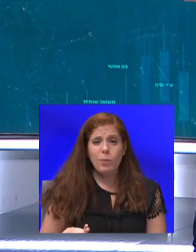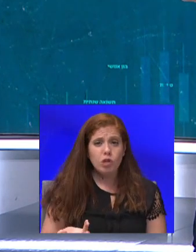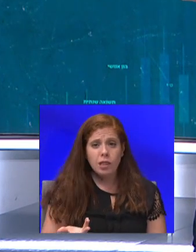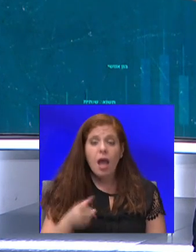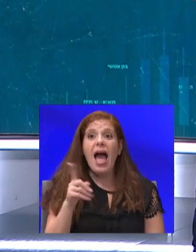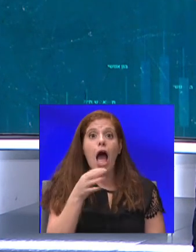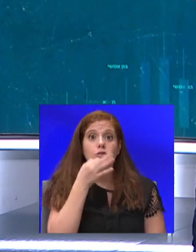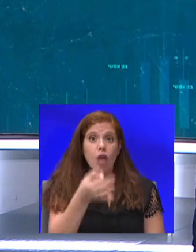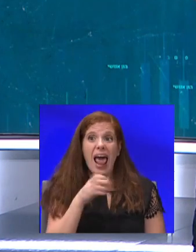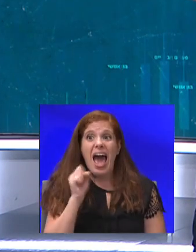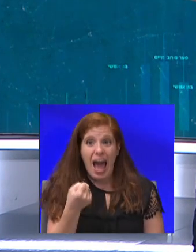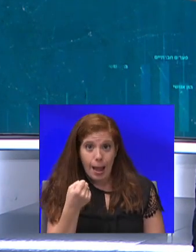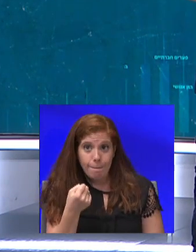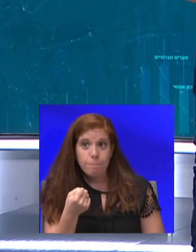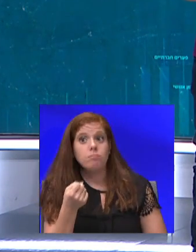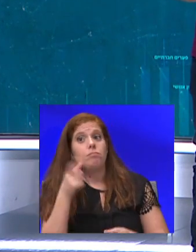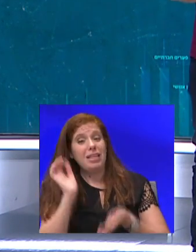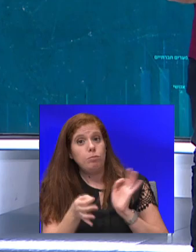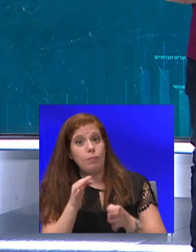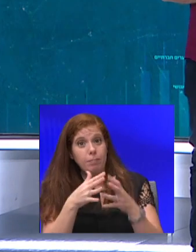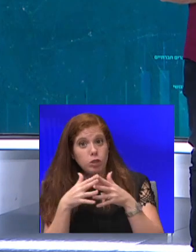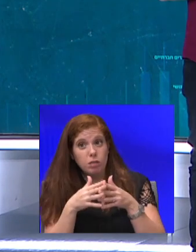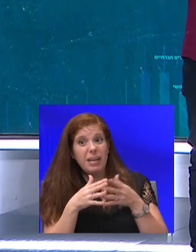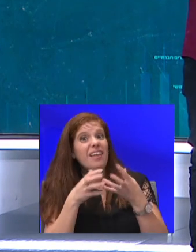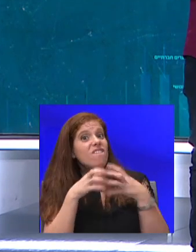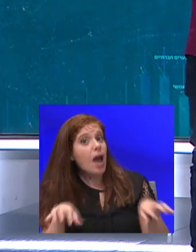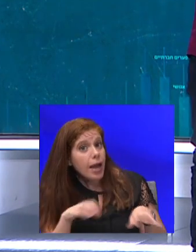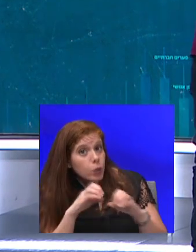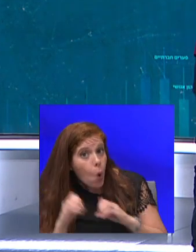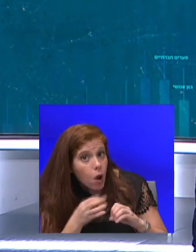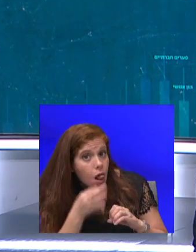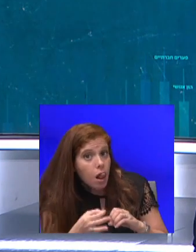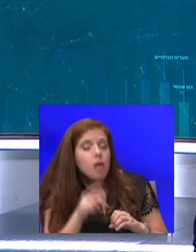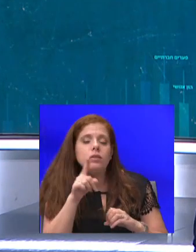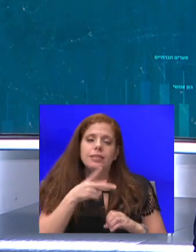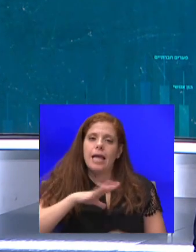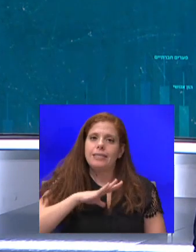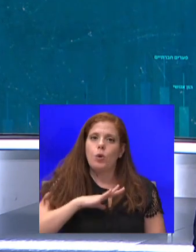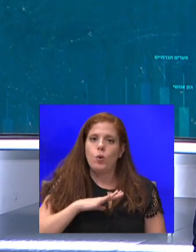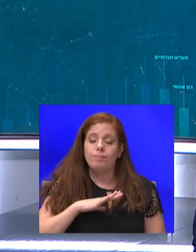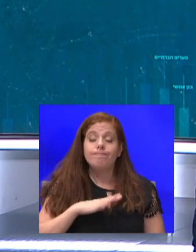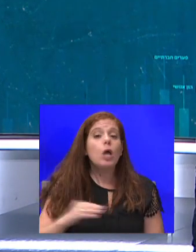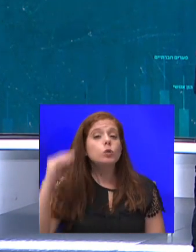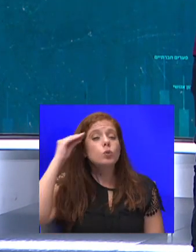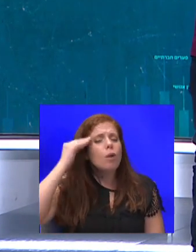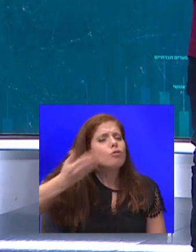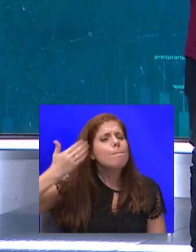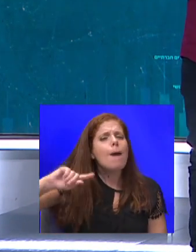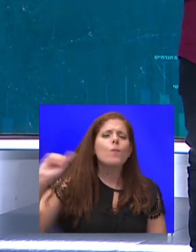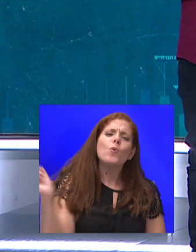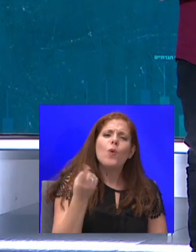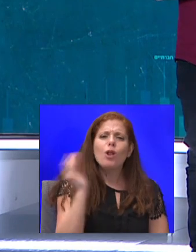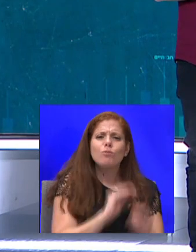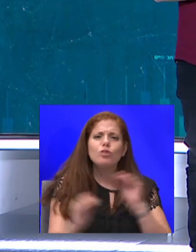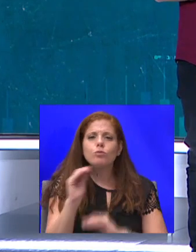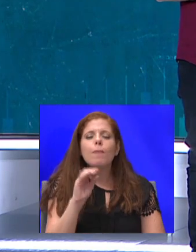רחוק? האם הוא יפרק את גוגל? זה הסיכון המרכזי. זוכרים שפעם כולנו היינו משתמשים באקספלורר של מייקרוסופט